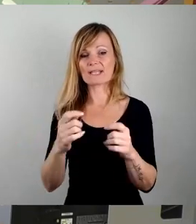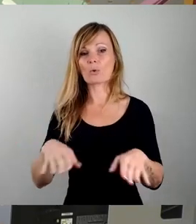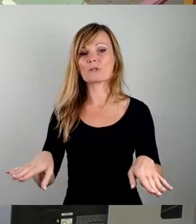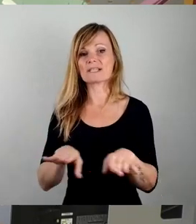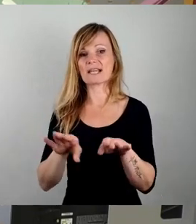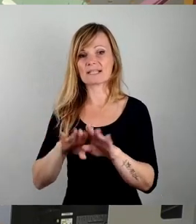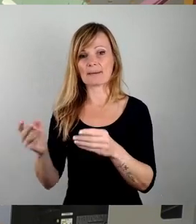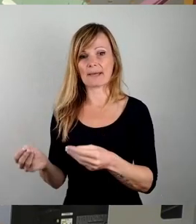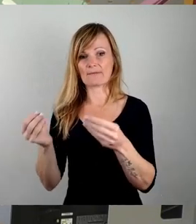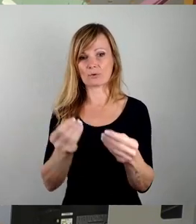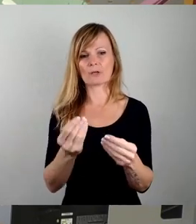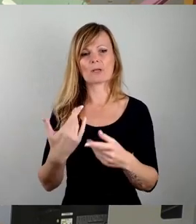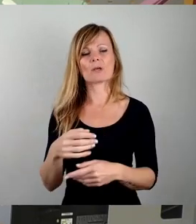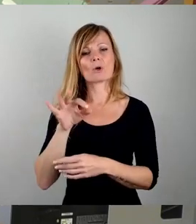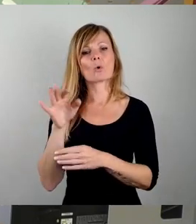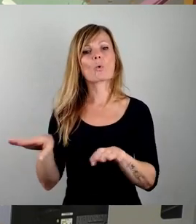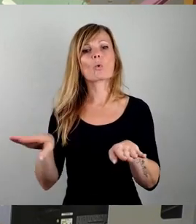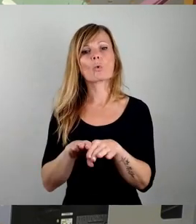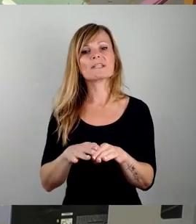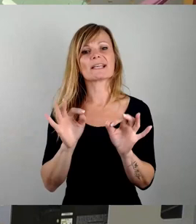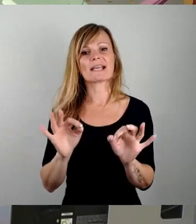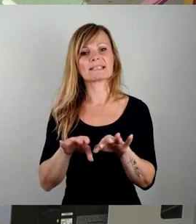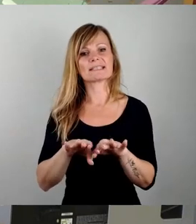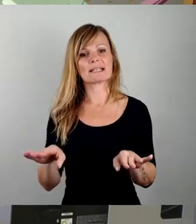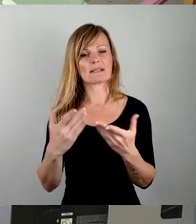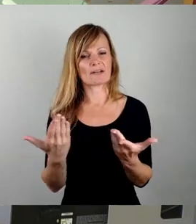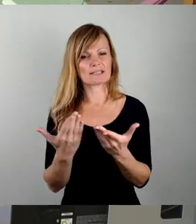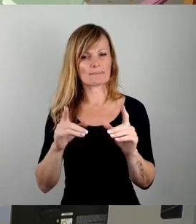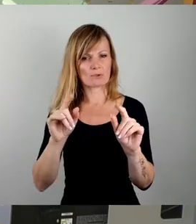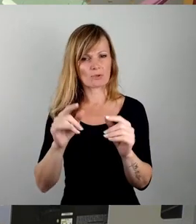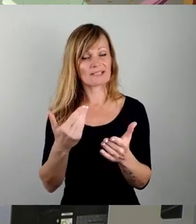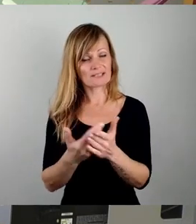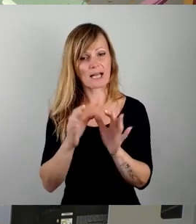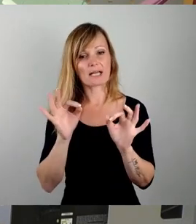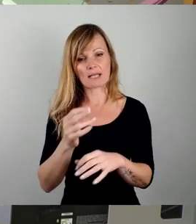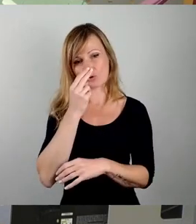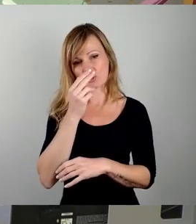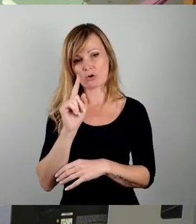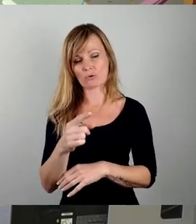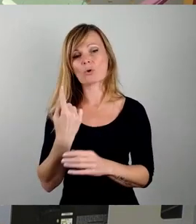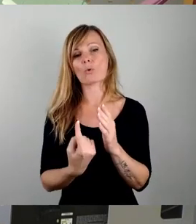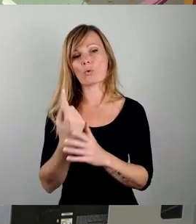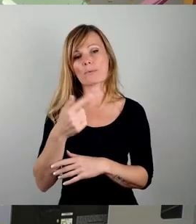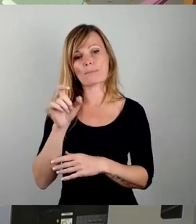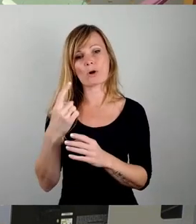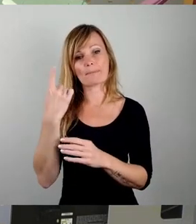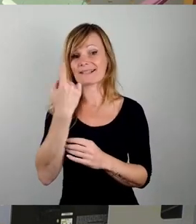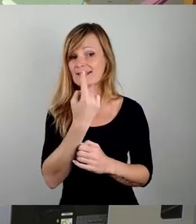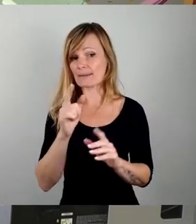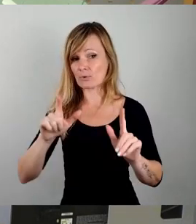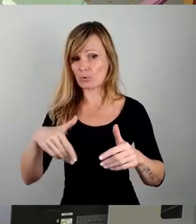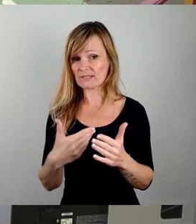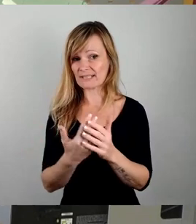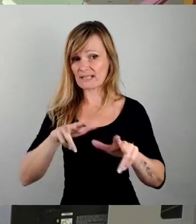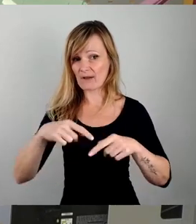Bebauung zuzuführen? Da muss man genau hingucken. Das heißt nämlich, dass der Oberbürgermeister die entsprechenden Verfahren einleitet und zwar